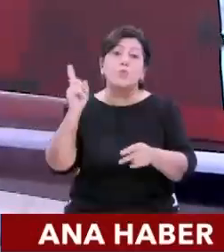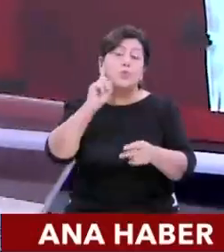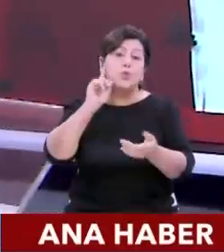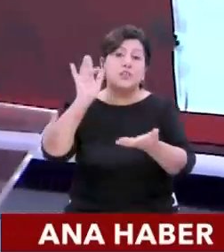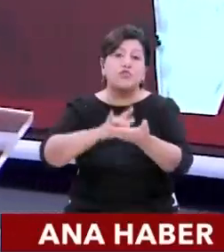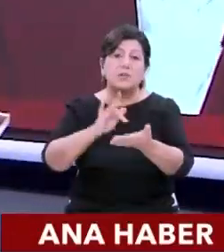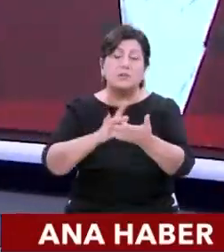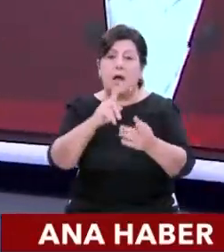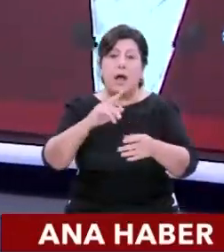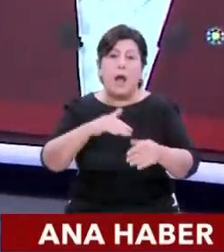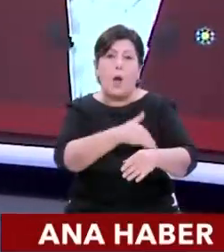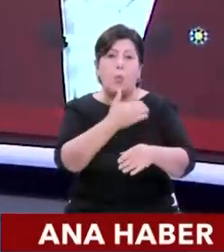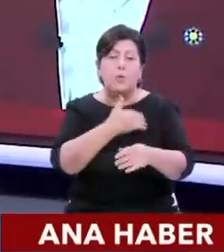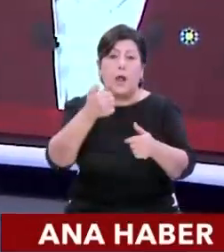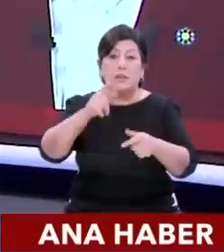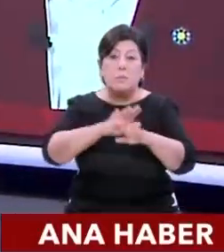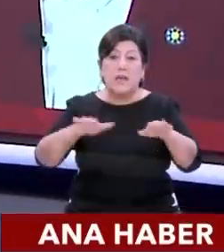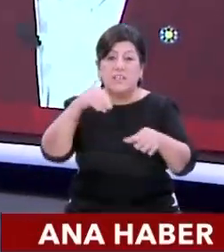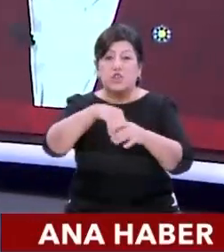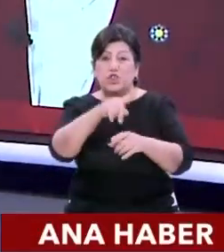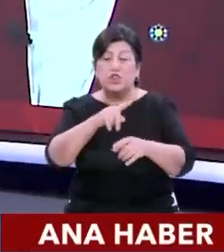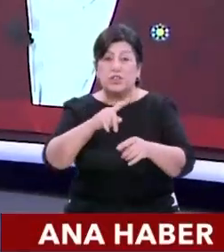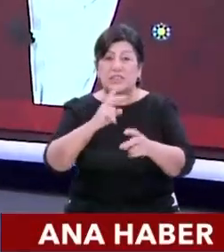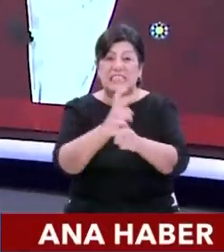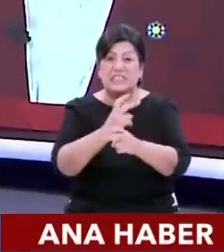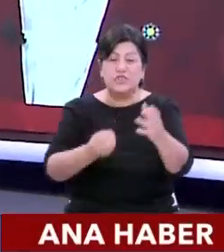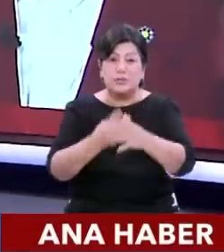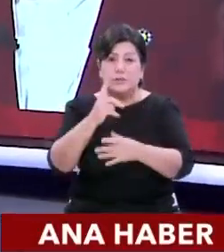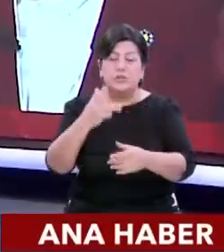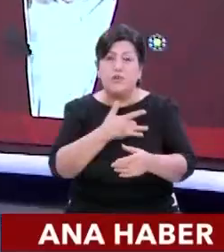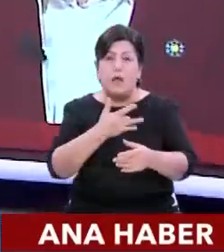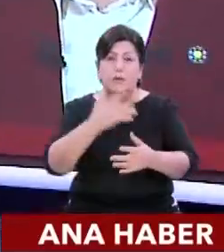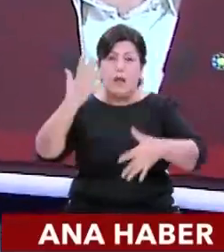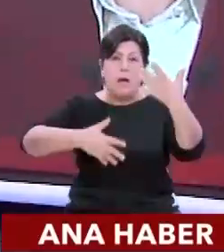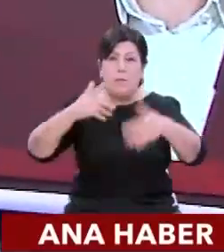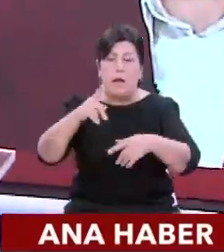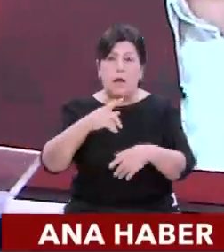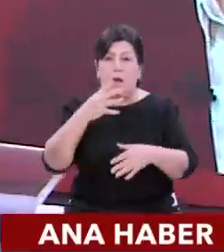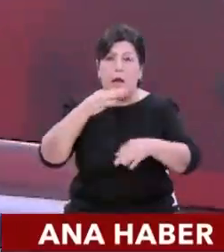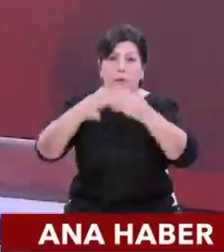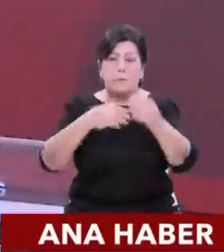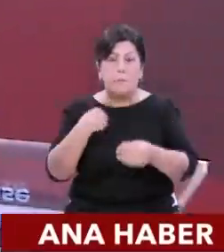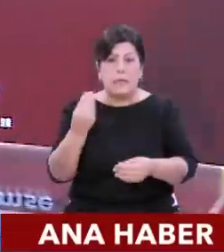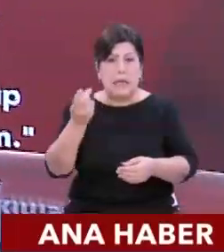altını masada kriz çıkınca canlı yayında adaylık çıkışı yapmıştı. İYİ Parti lideri